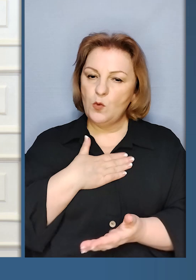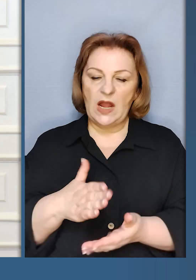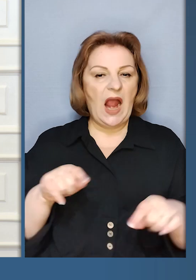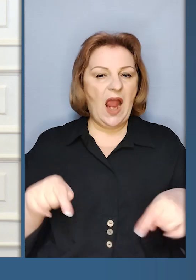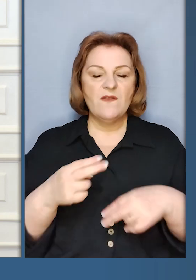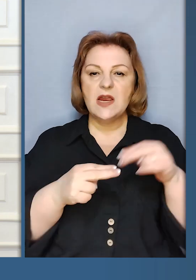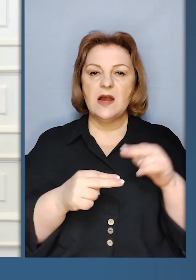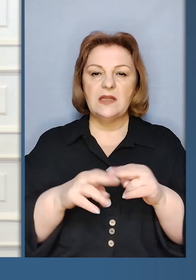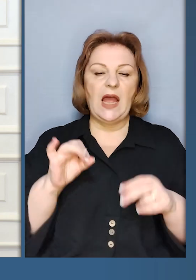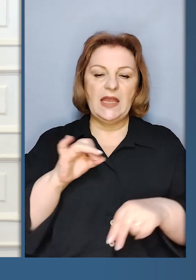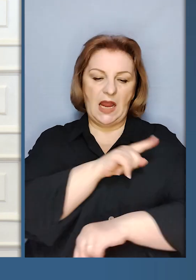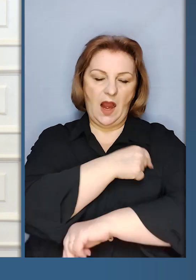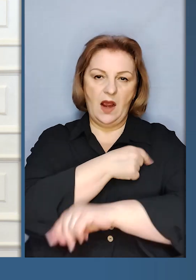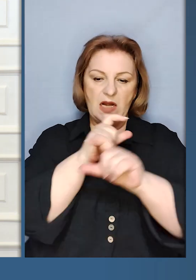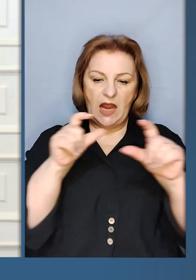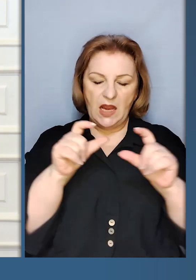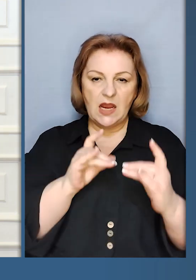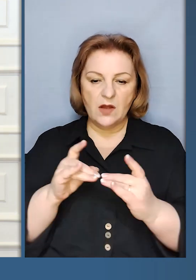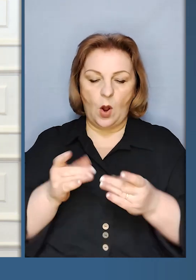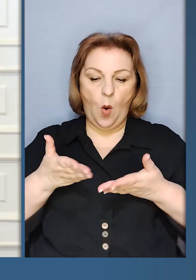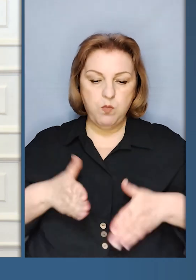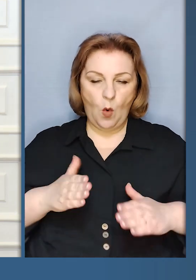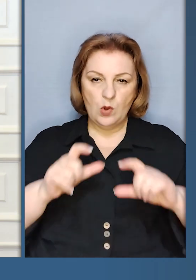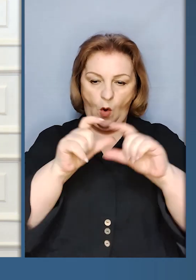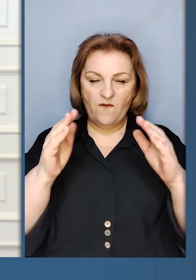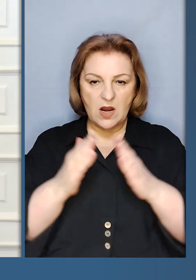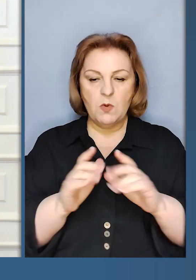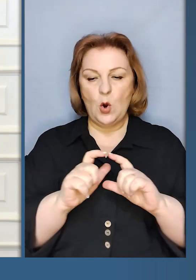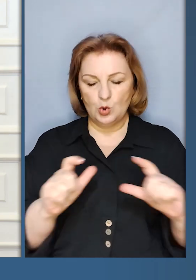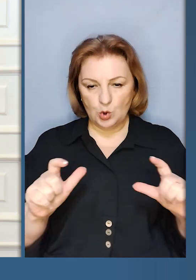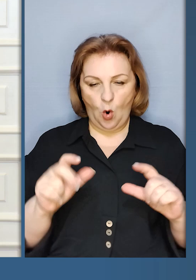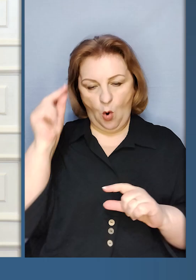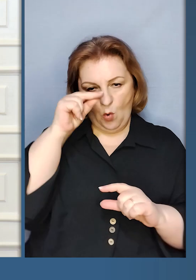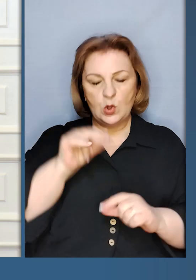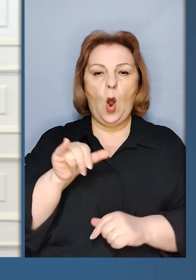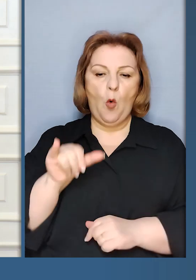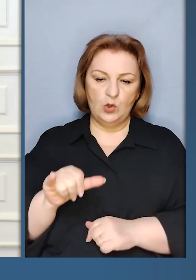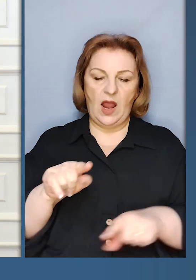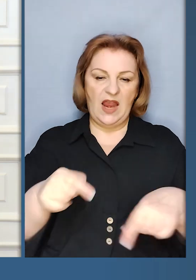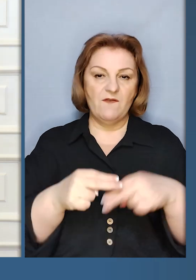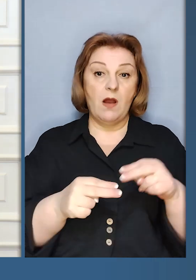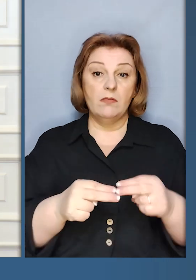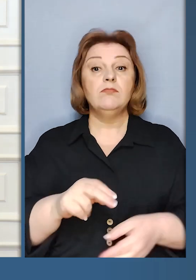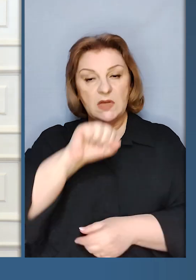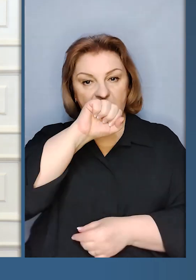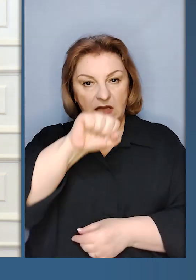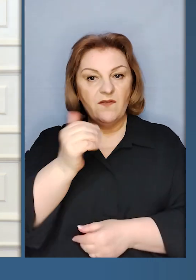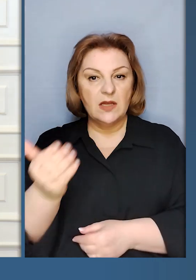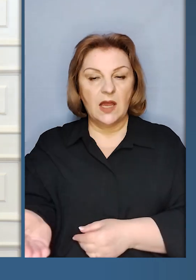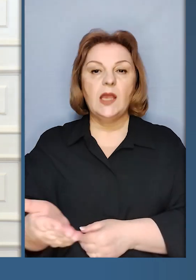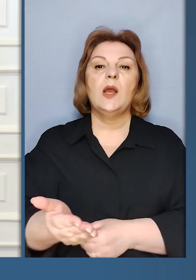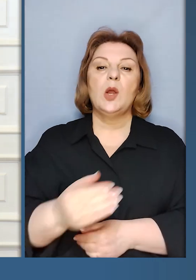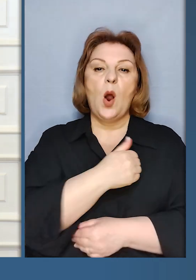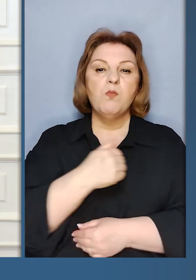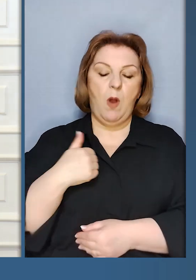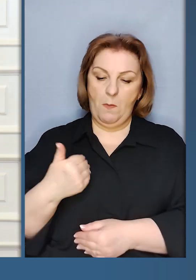вам вдячні, буде відбудована і лікарня, пологовий будинок, і школа, і також університет завдяки